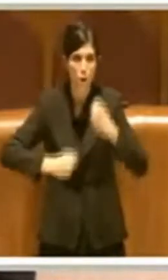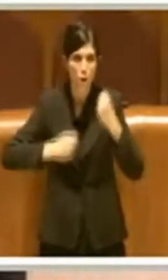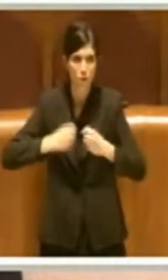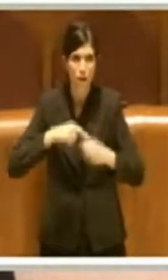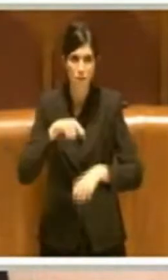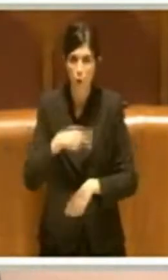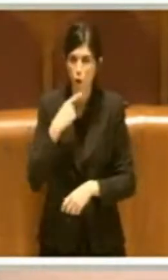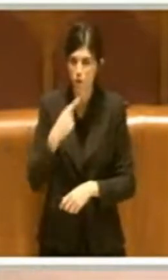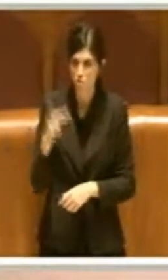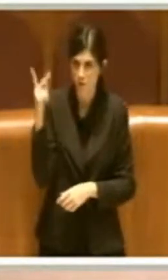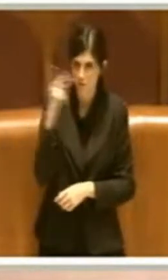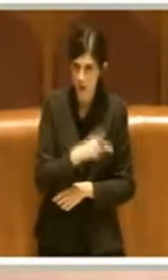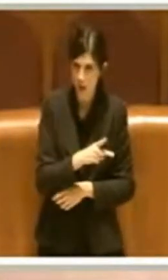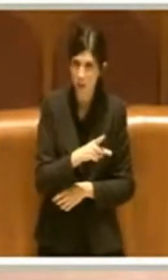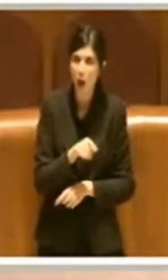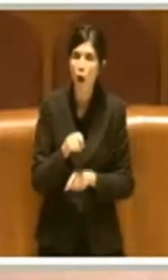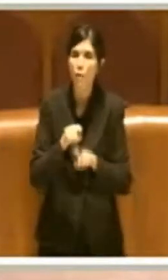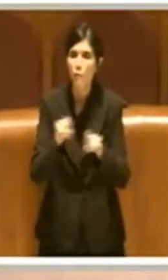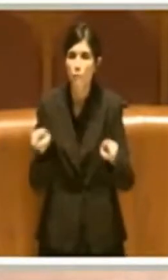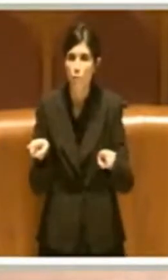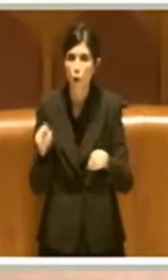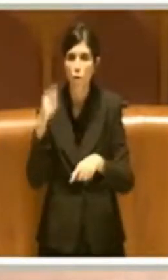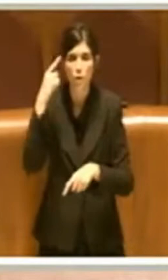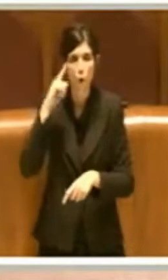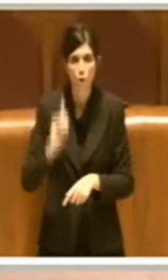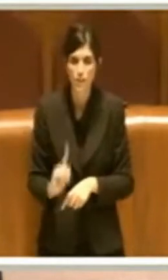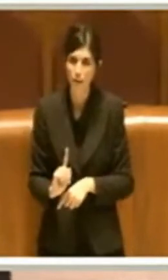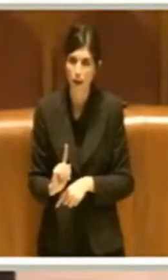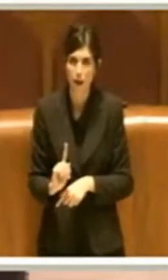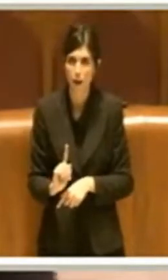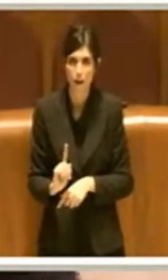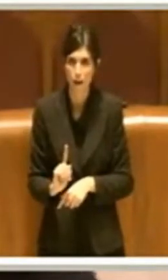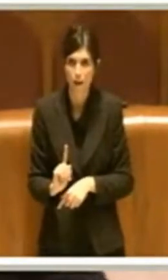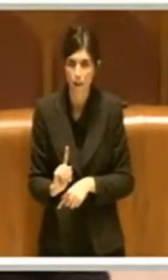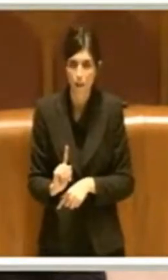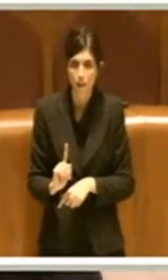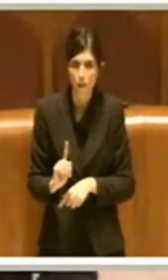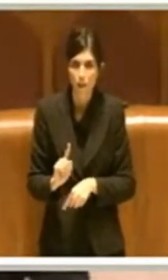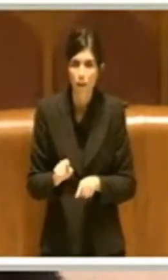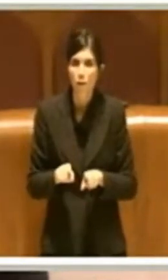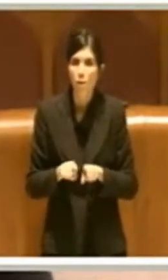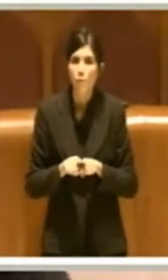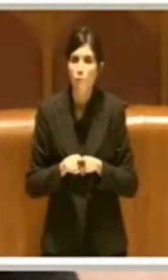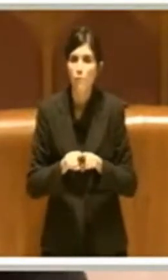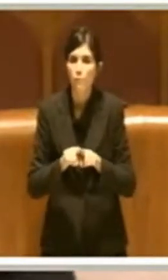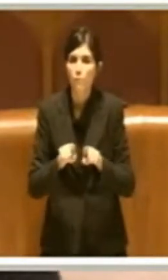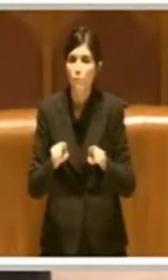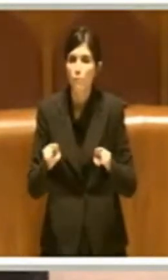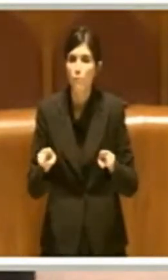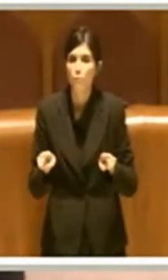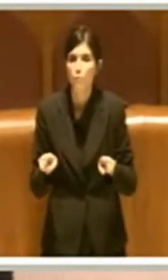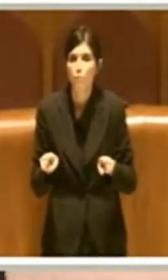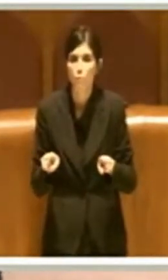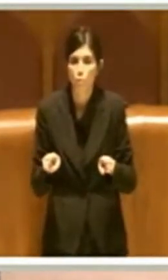neanche come sto